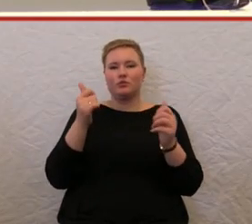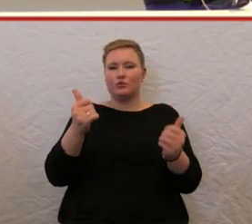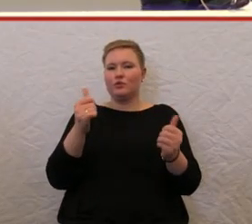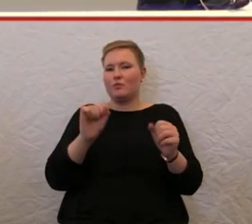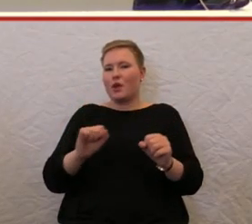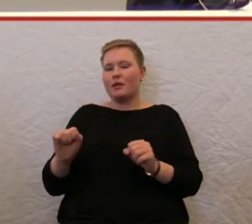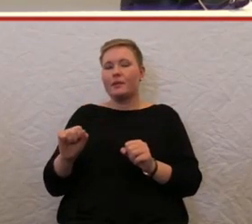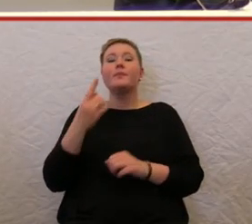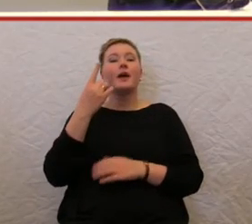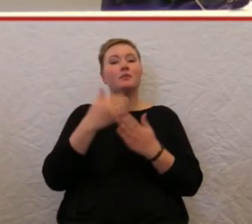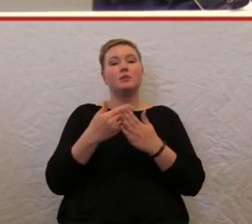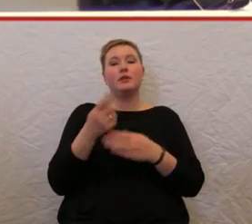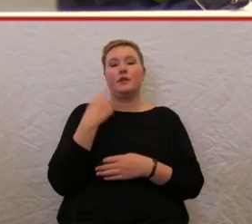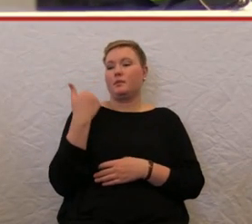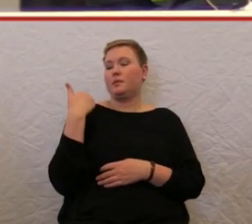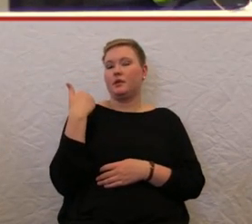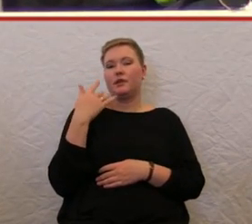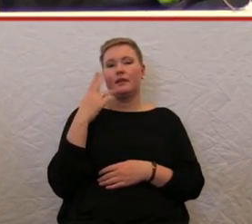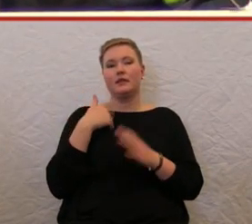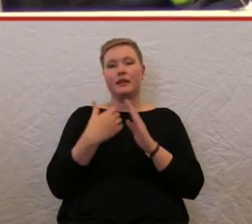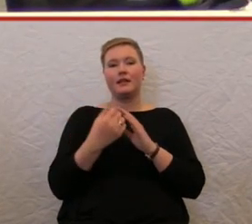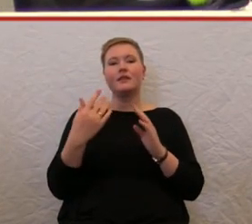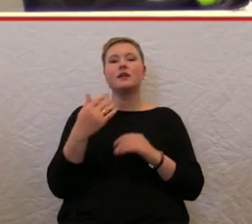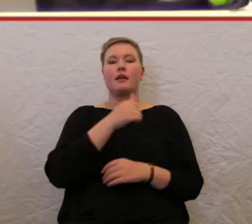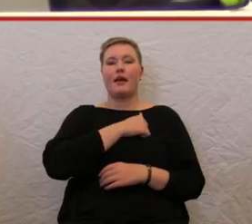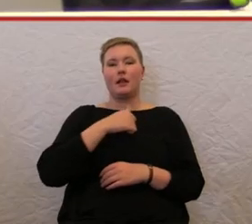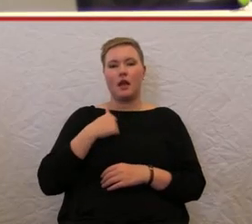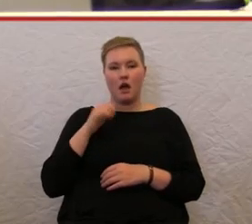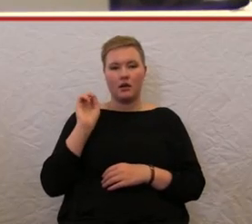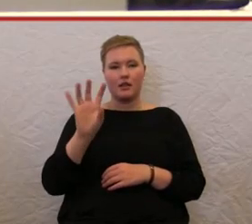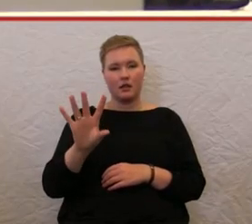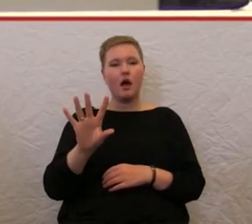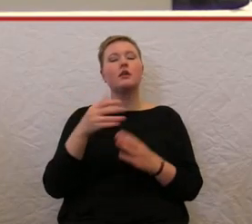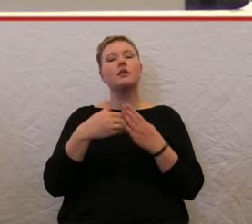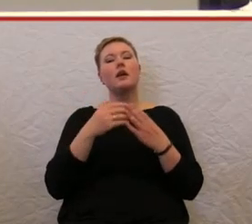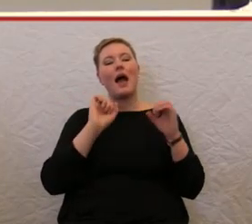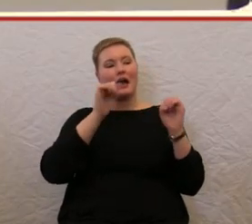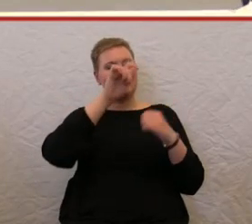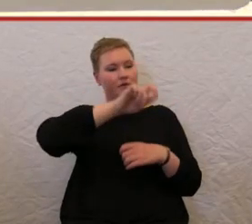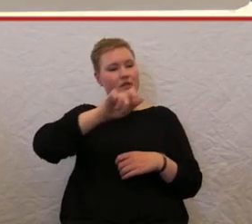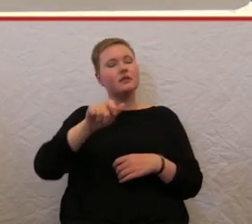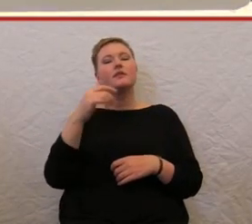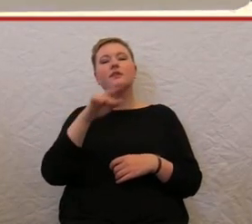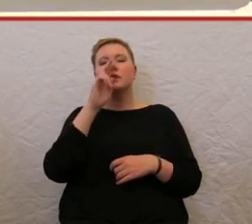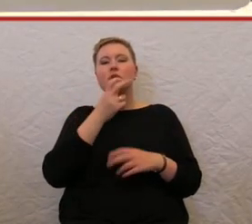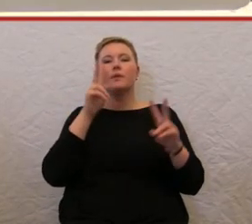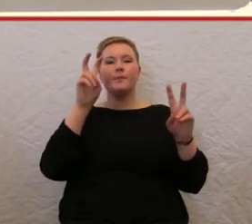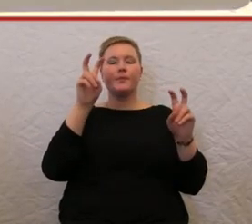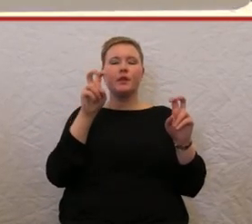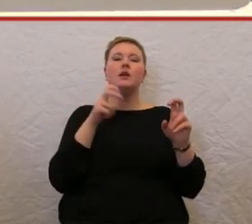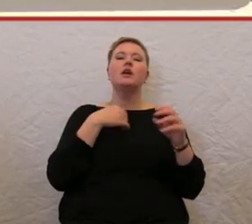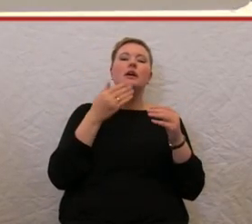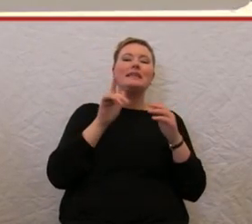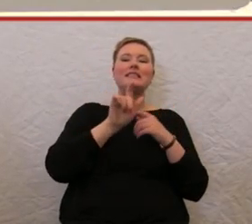wir vor kurzem entdeckt haben, ist in Kanada, wo Aktivisten versuchen, unter der Kampagne stopgap